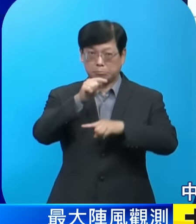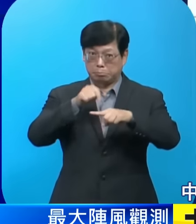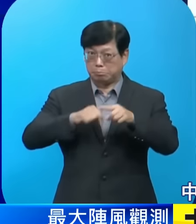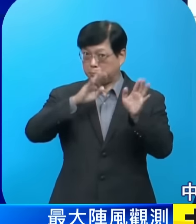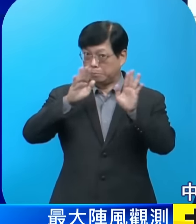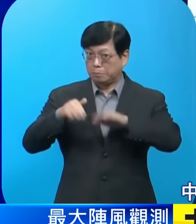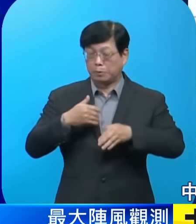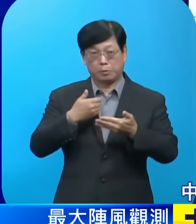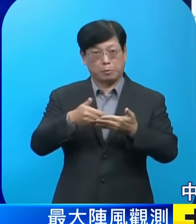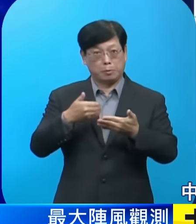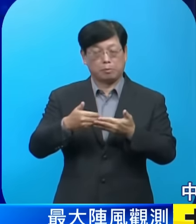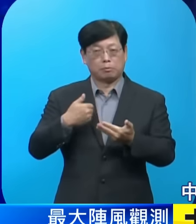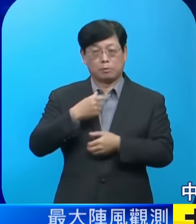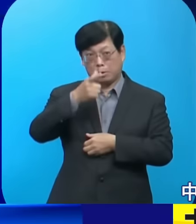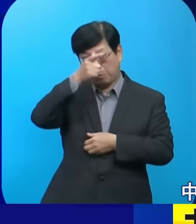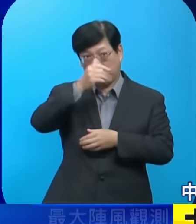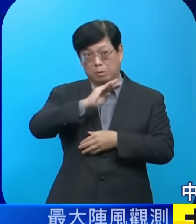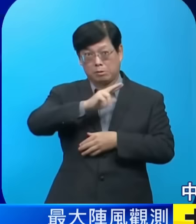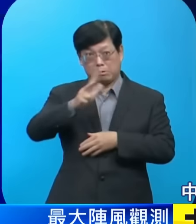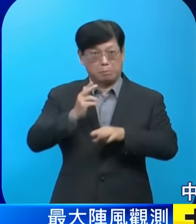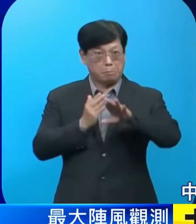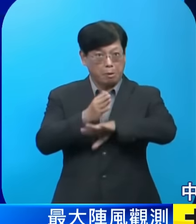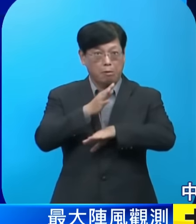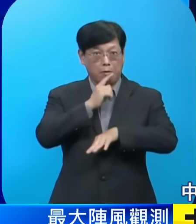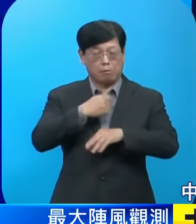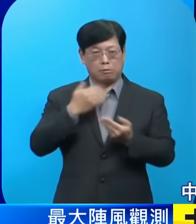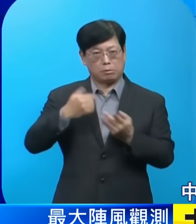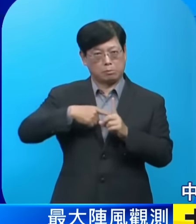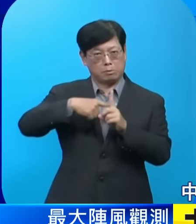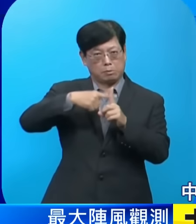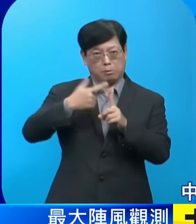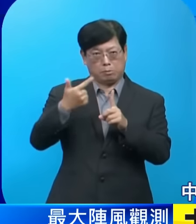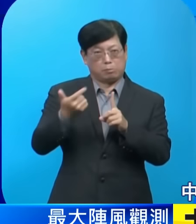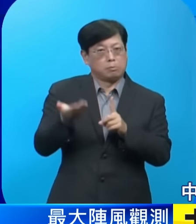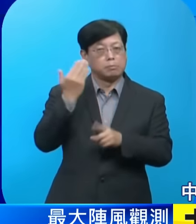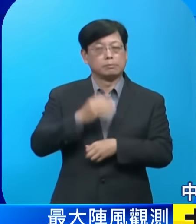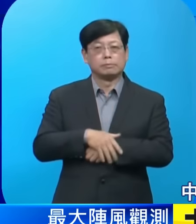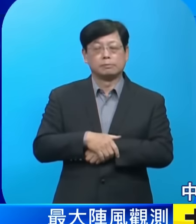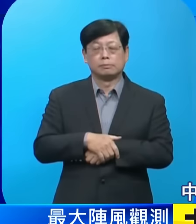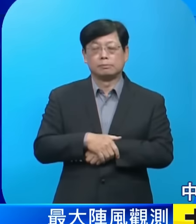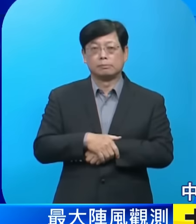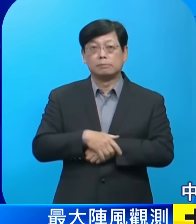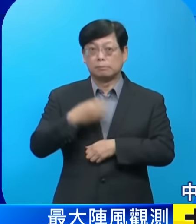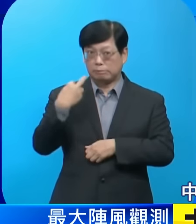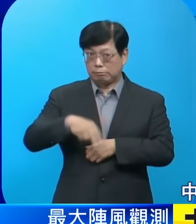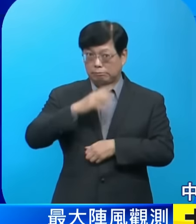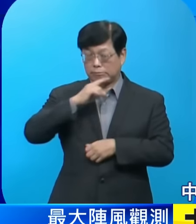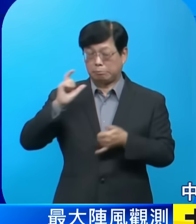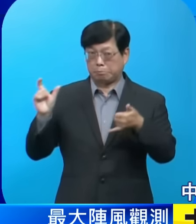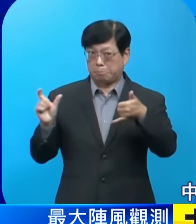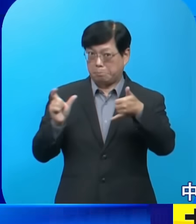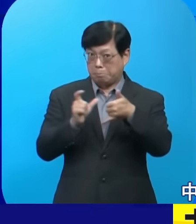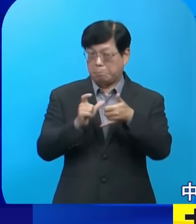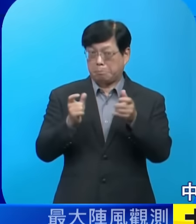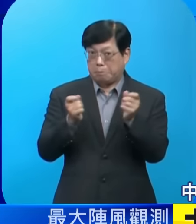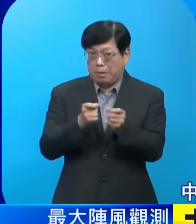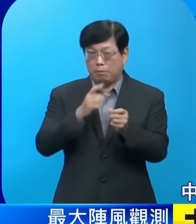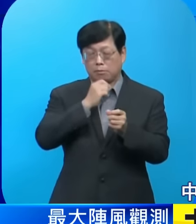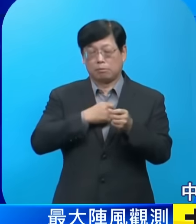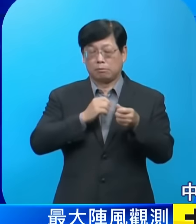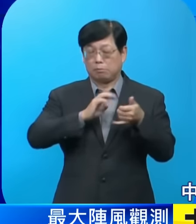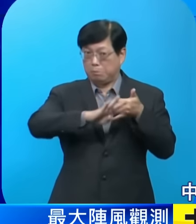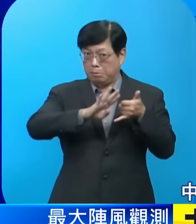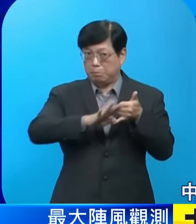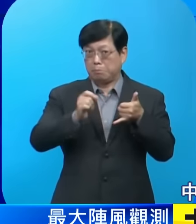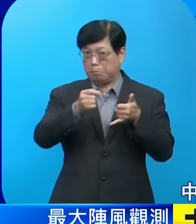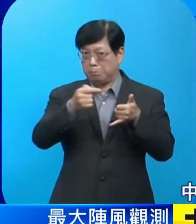風的分布圖超過黃色的地方就代表平均風已經來到6級以上了那隨著颱風逐漸靠近除了東半部